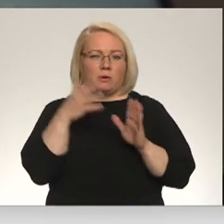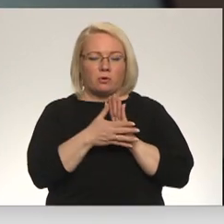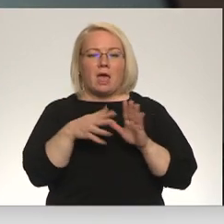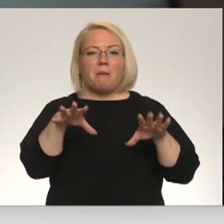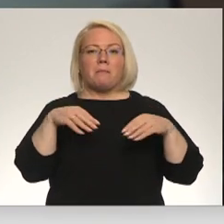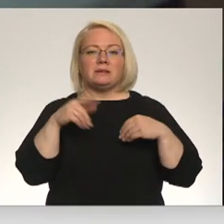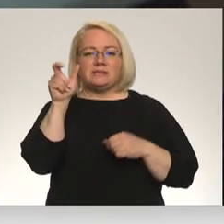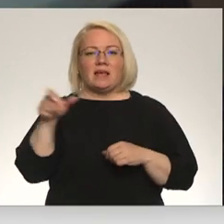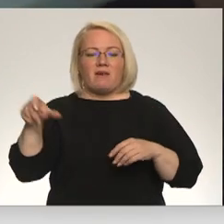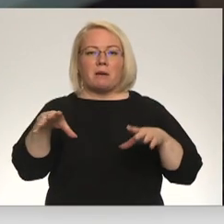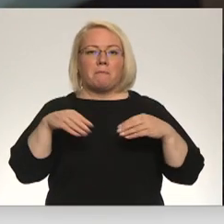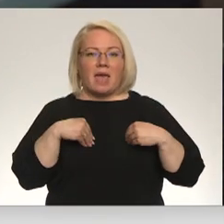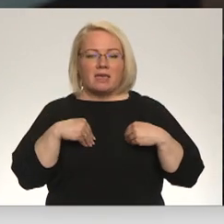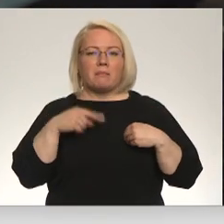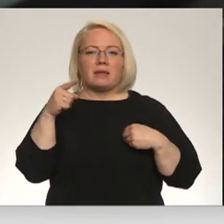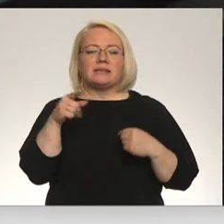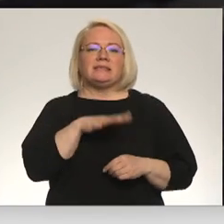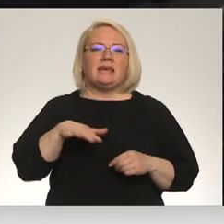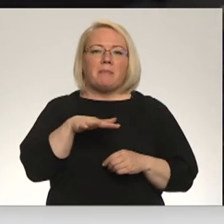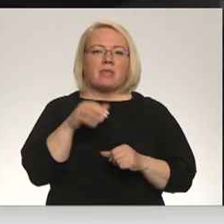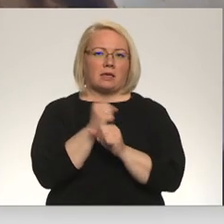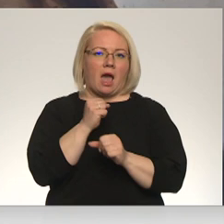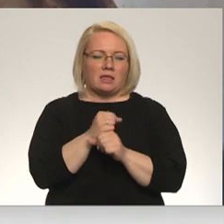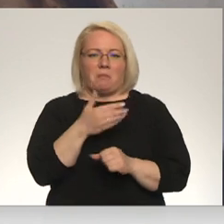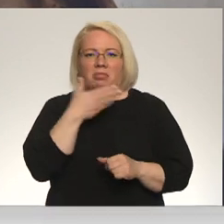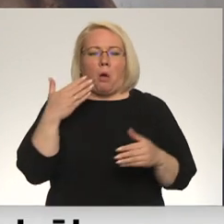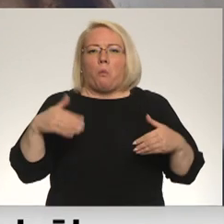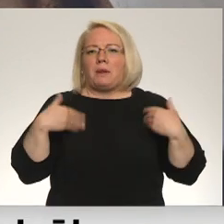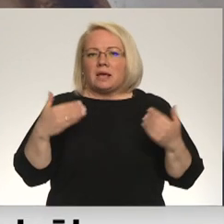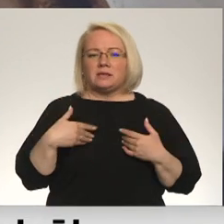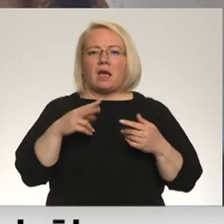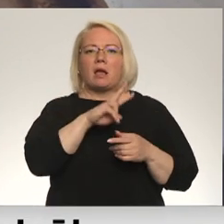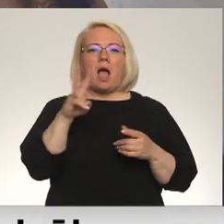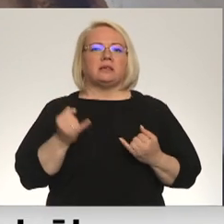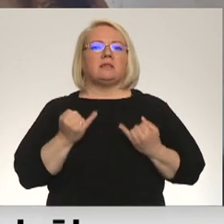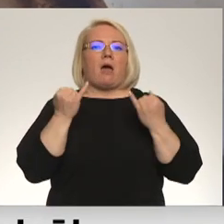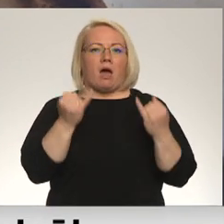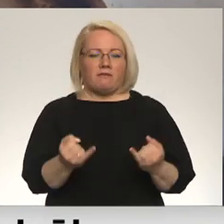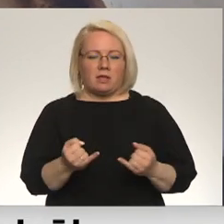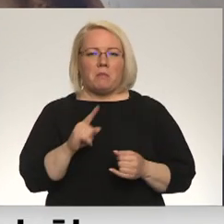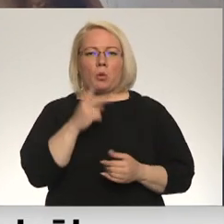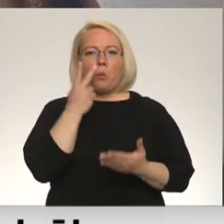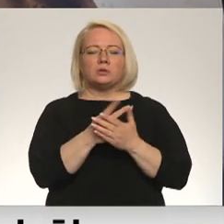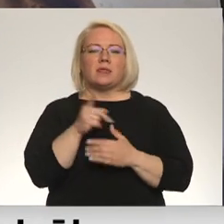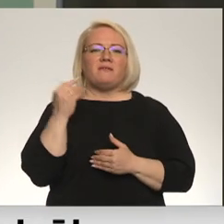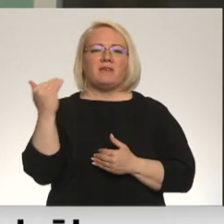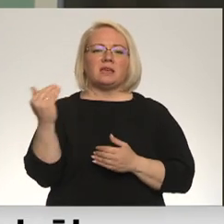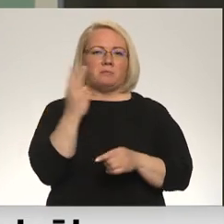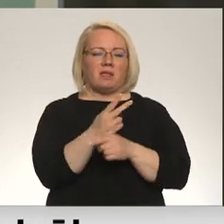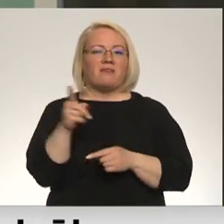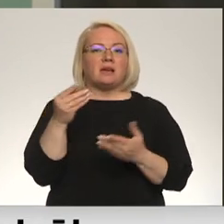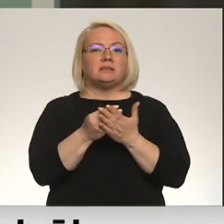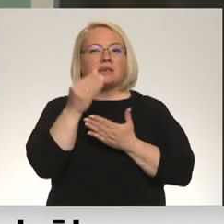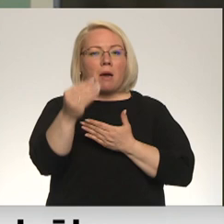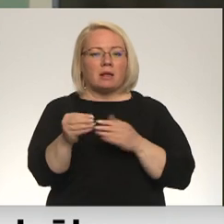īneses ģimenei tas ir jādara. Nevis priecīgi, ka kāds vispār apsver tādu iespēju dāvināt, bet ka tas ir viņas pienākums. Viņi pats samaksāja, lai